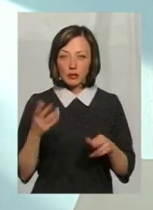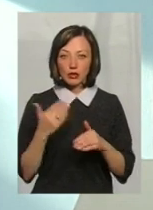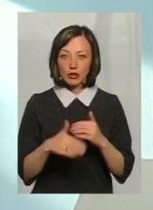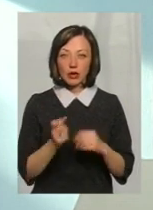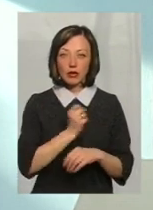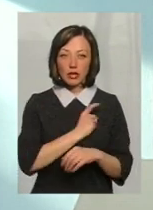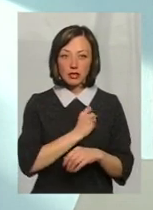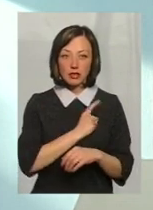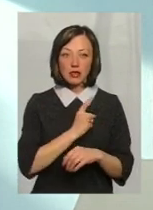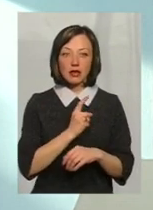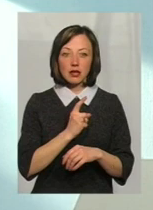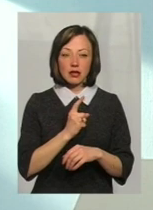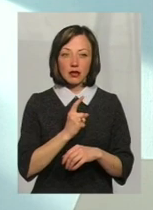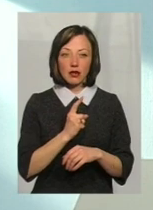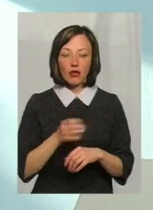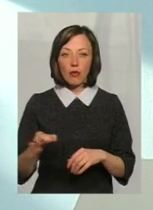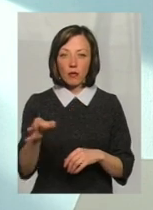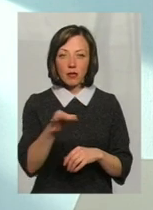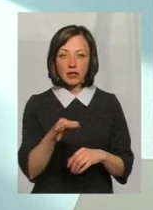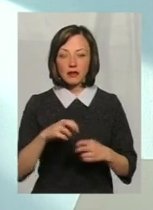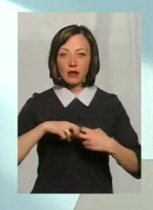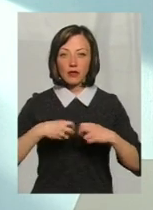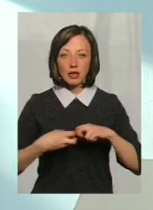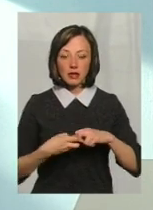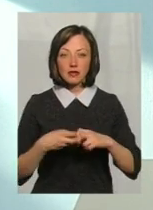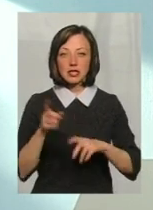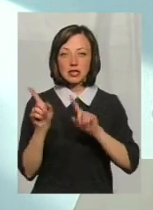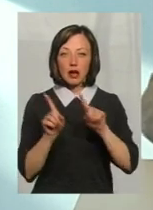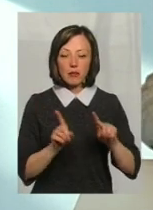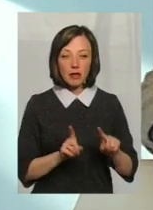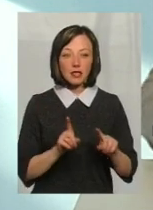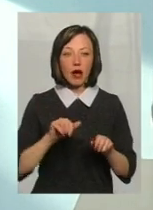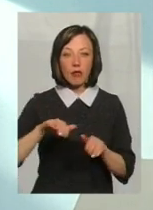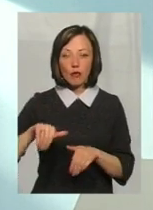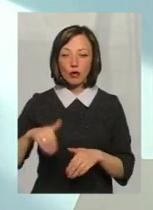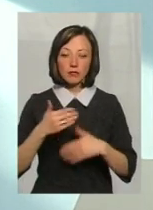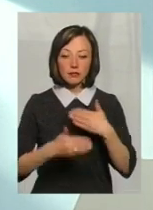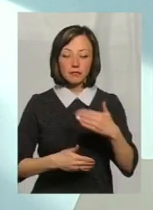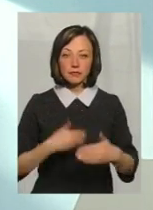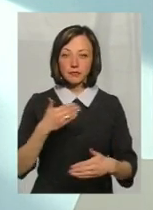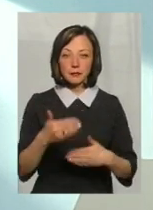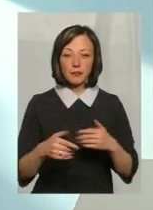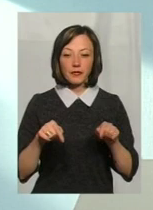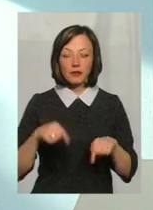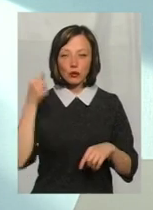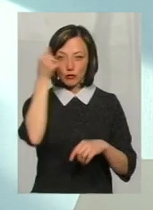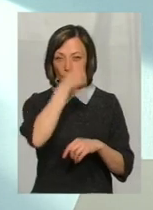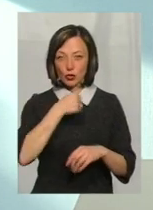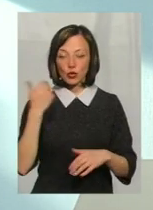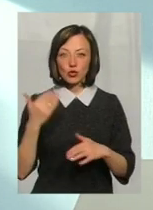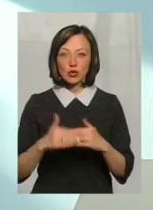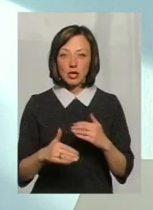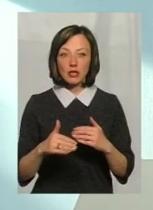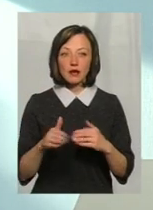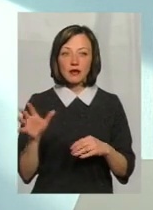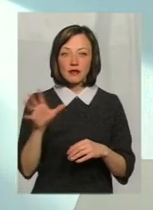Одеса тоді горіла, Одеска область, Івано-Франківська, Закарпатська. А потім вже в цьому році воно вже пішло,